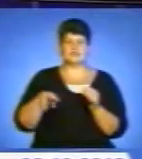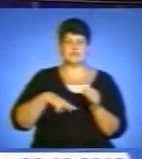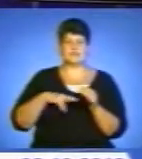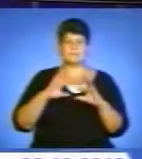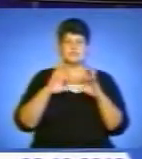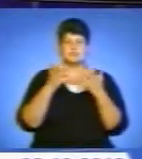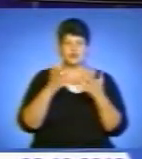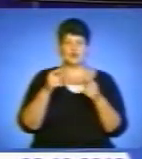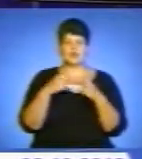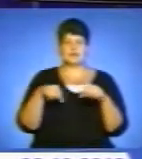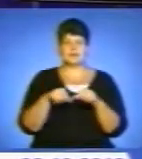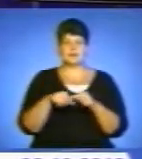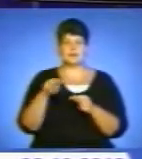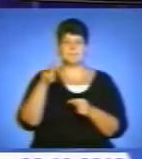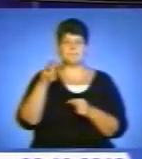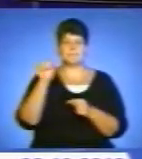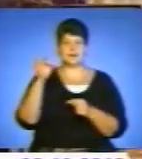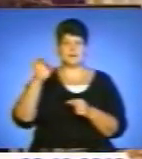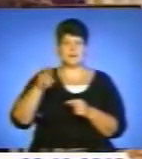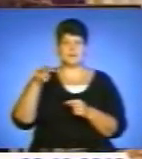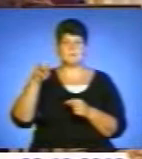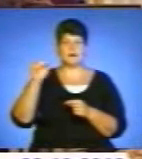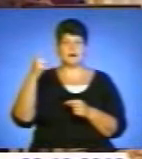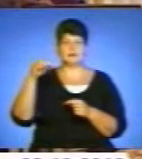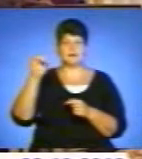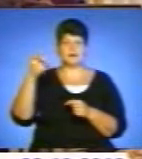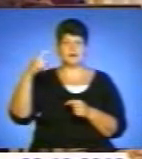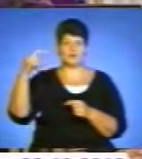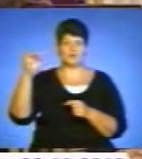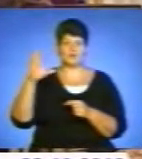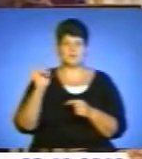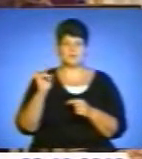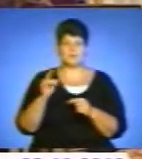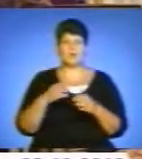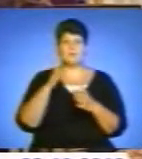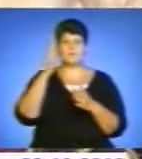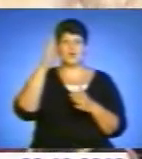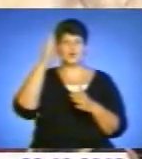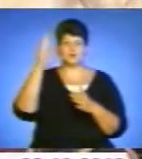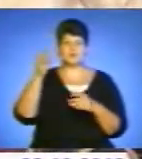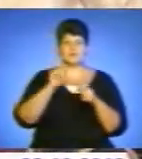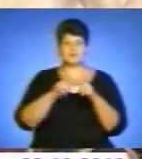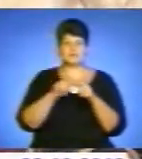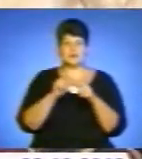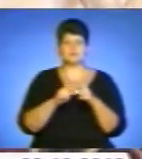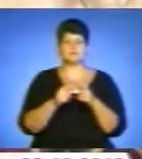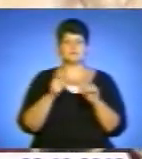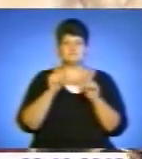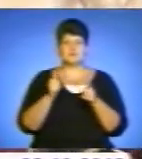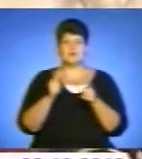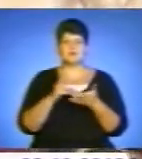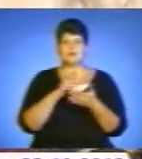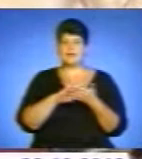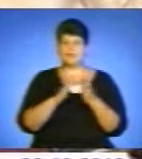організації Марія Мандерховен. Прогнози експертів справджуються. Українська влада, не домовившись з Росією про